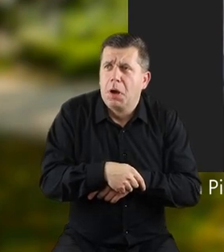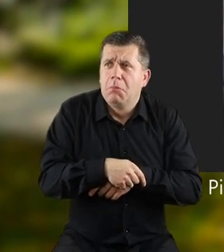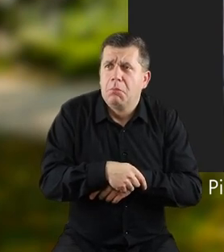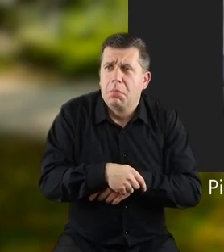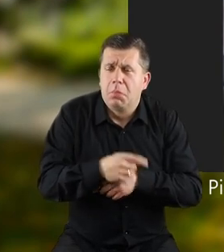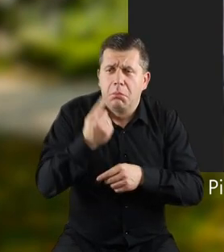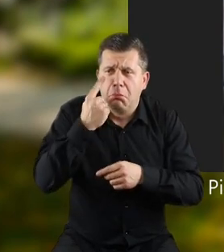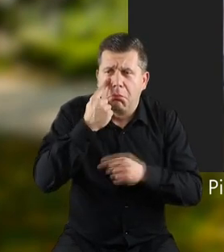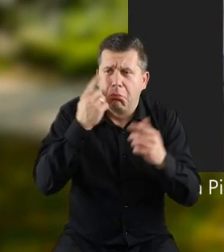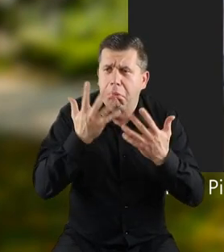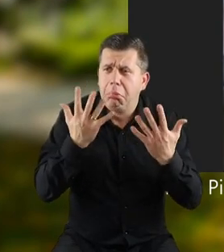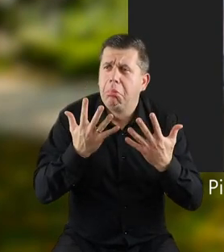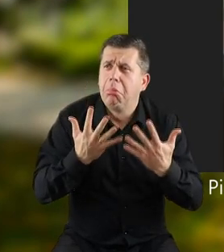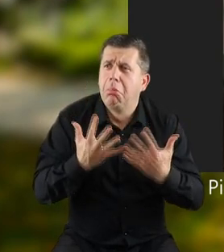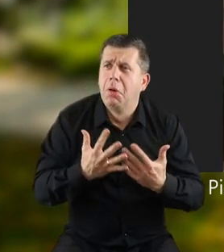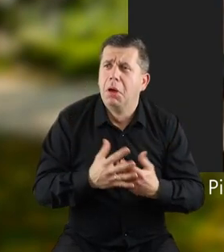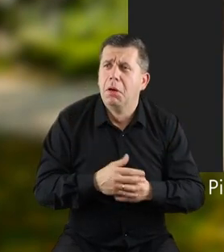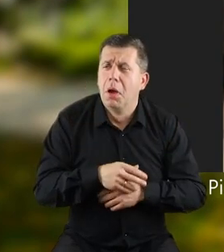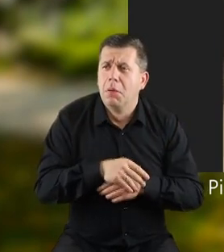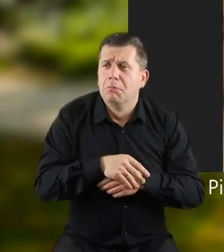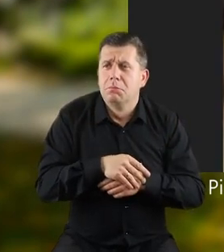Zaliśniła wokół łezka.